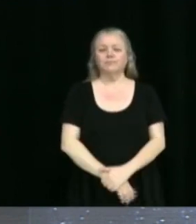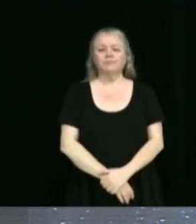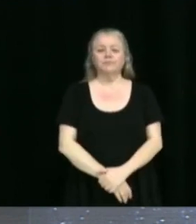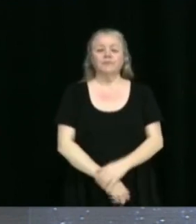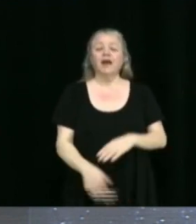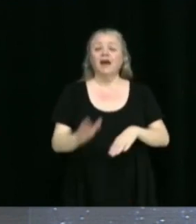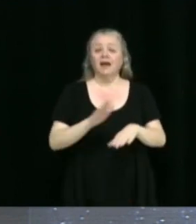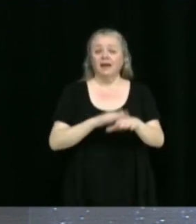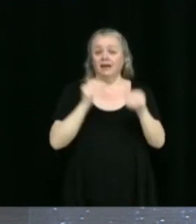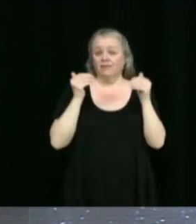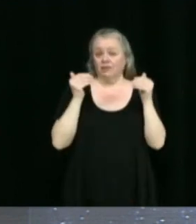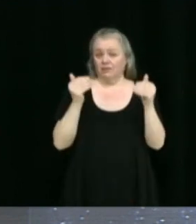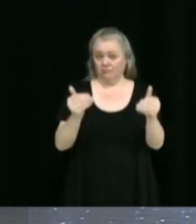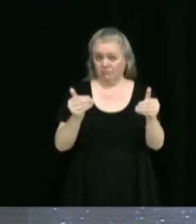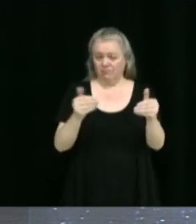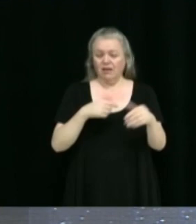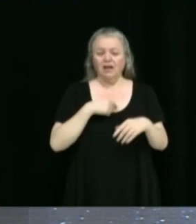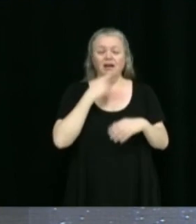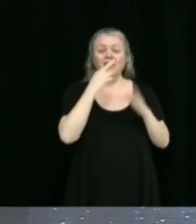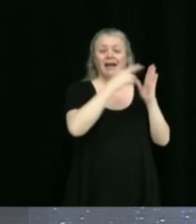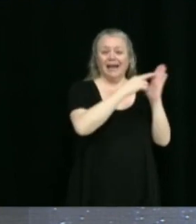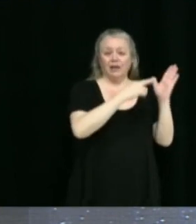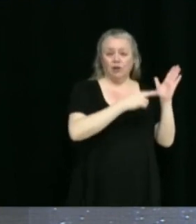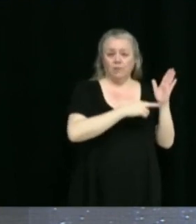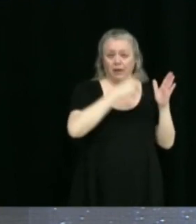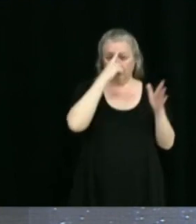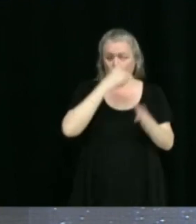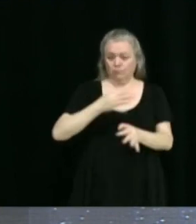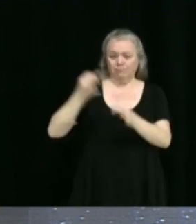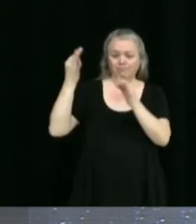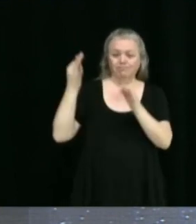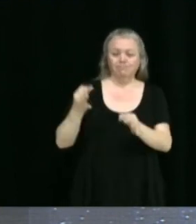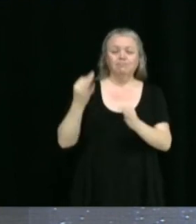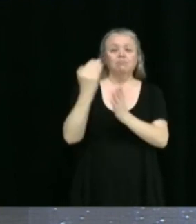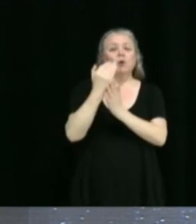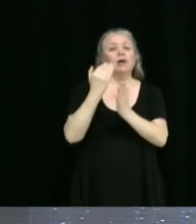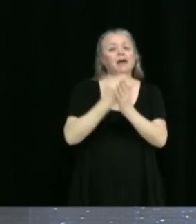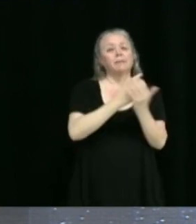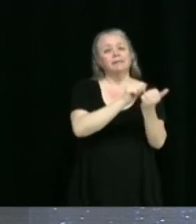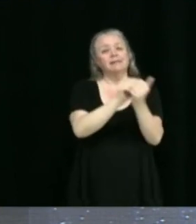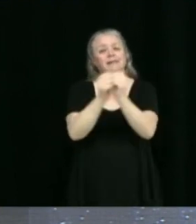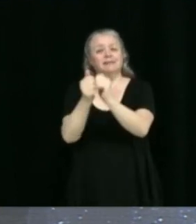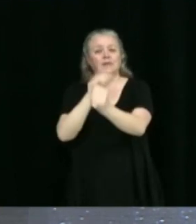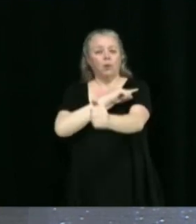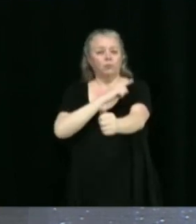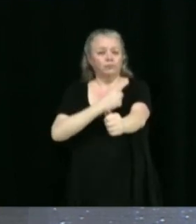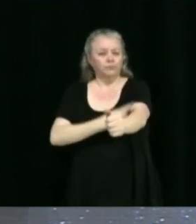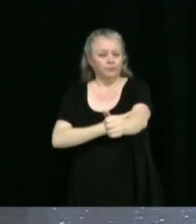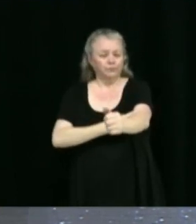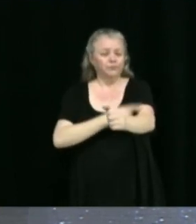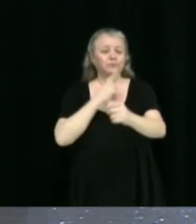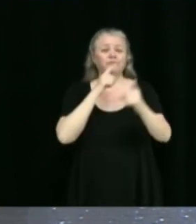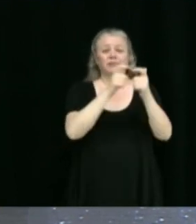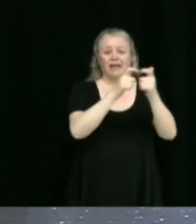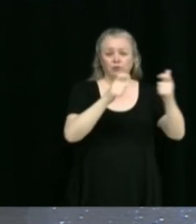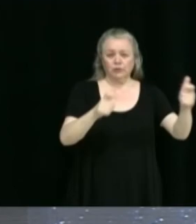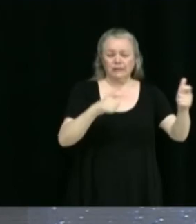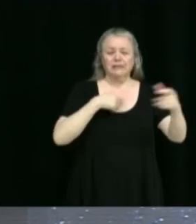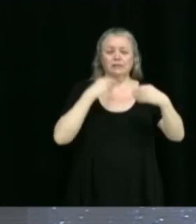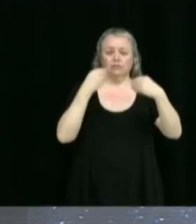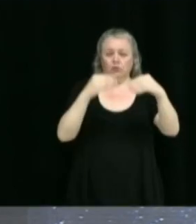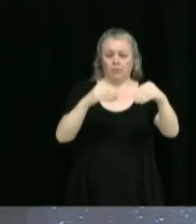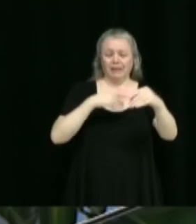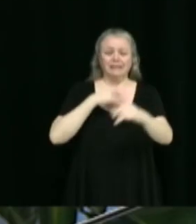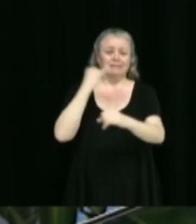Avis de motion à être donné d'un règlement décrétant le programme de transition énergétique des industries, commerces et institutions et dépôt du projet de